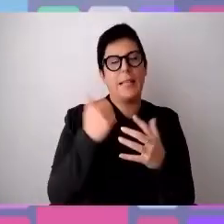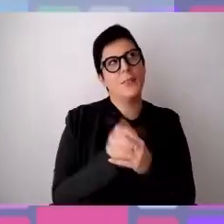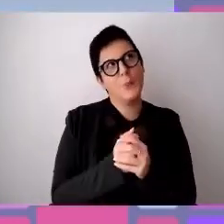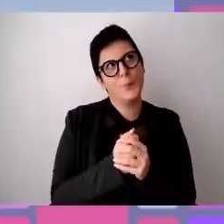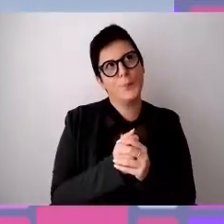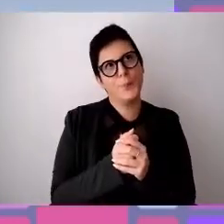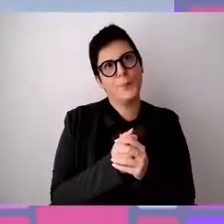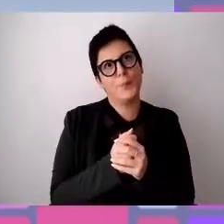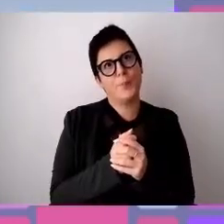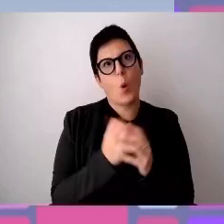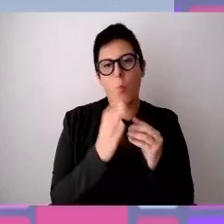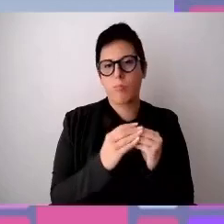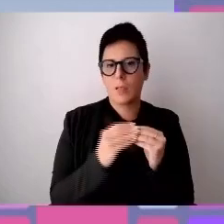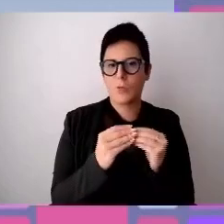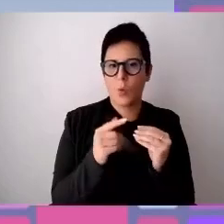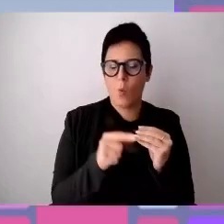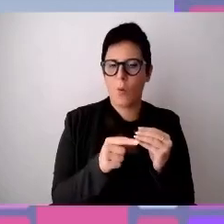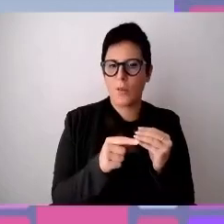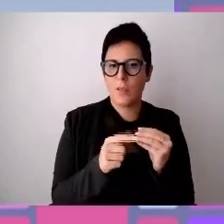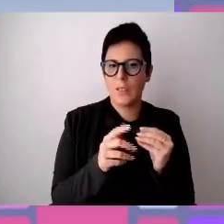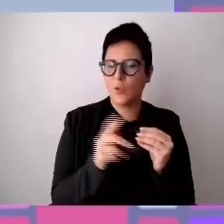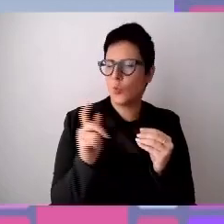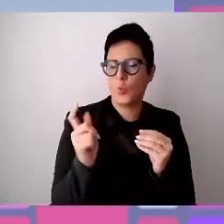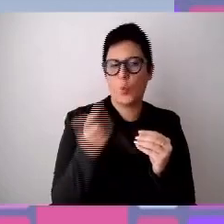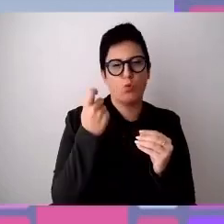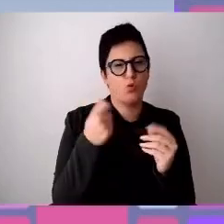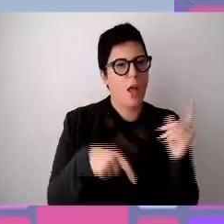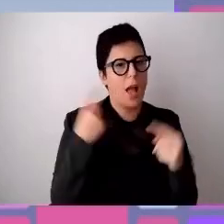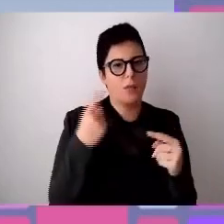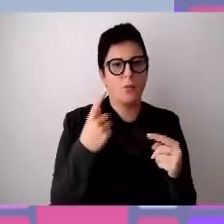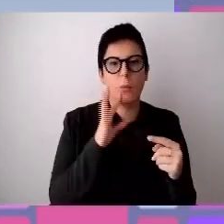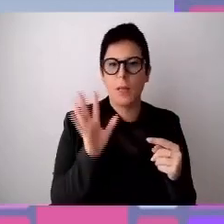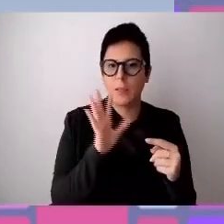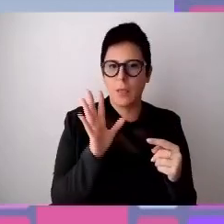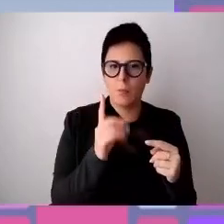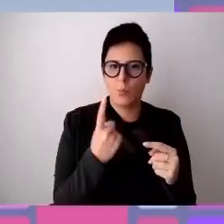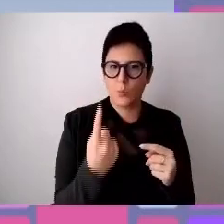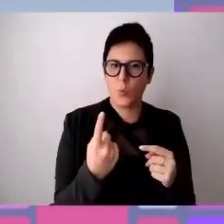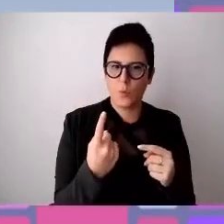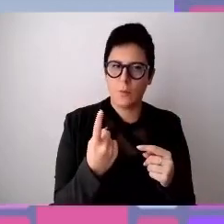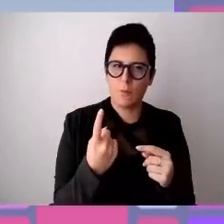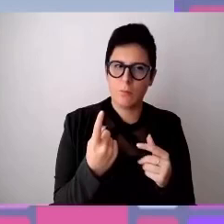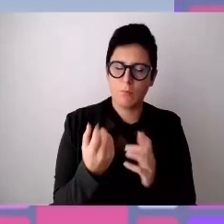operazioni di grande successo una realtà produttiva ha fortemente voluto